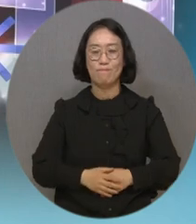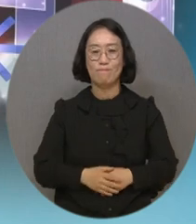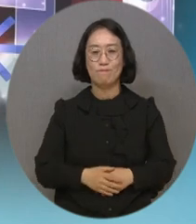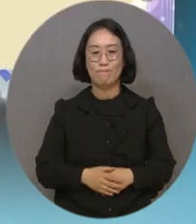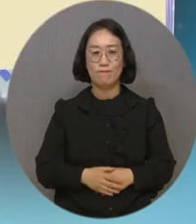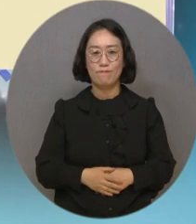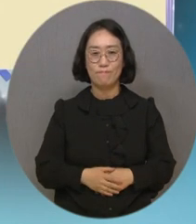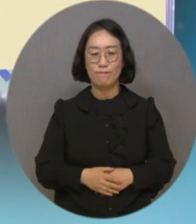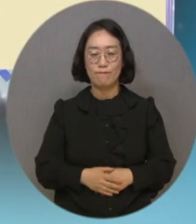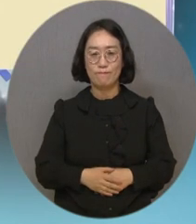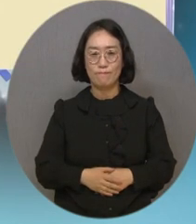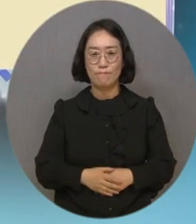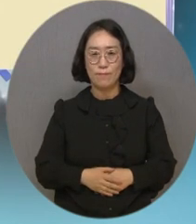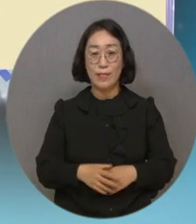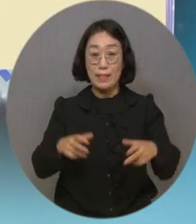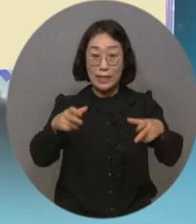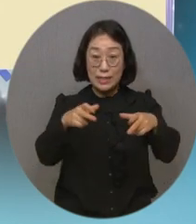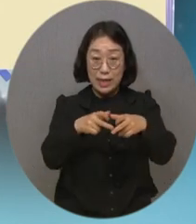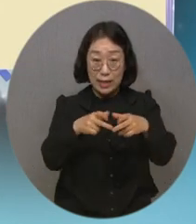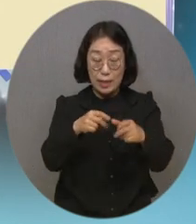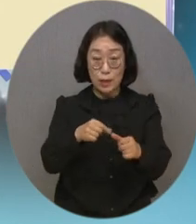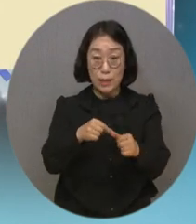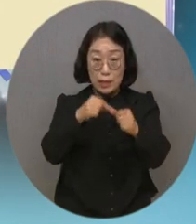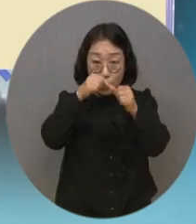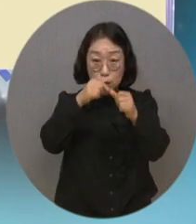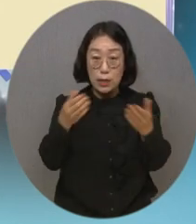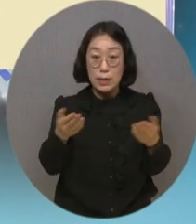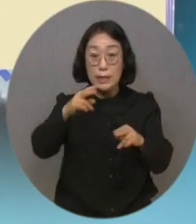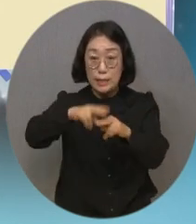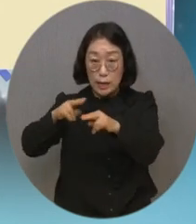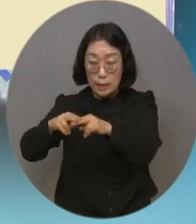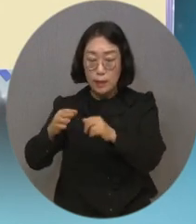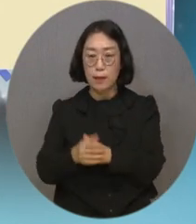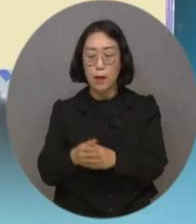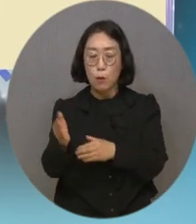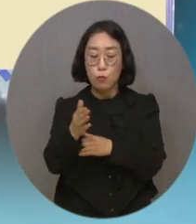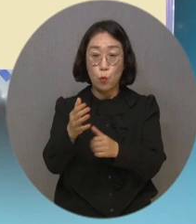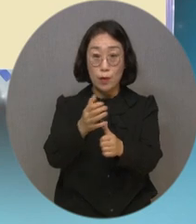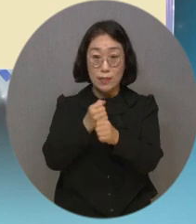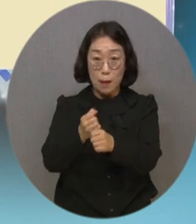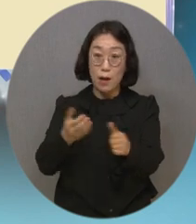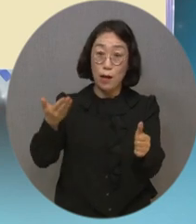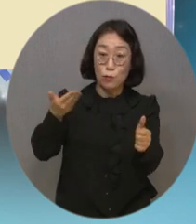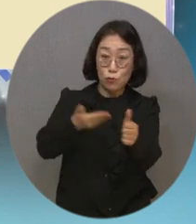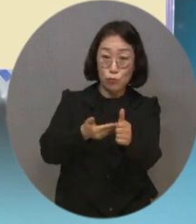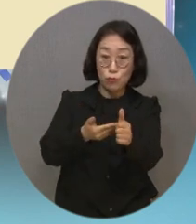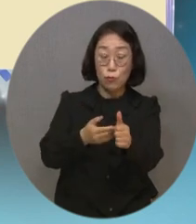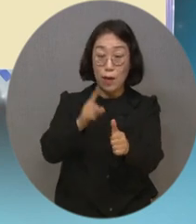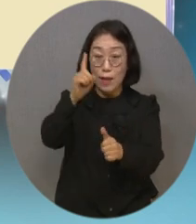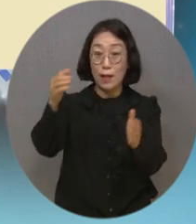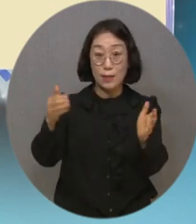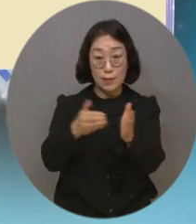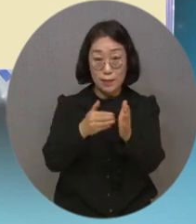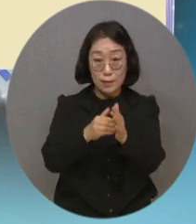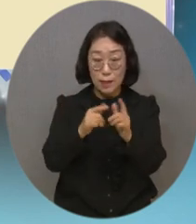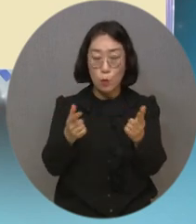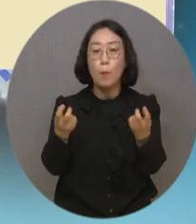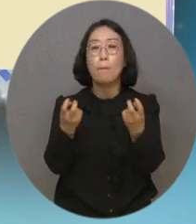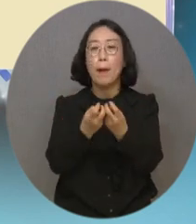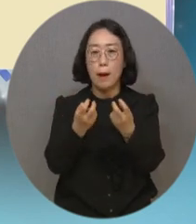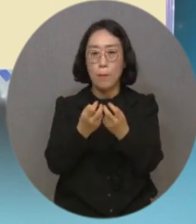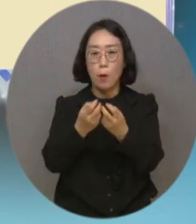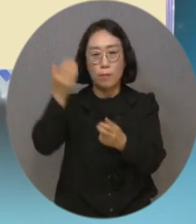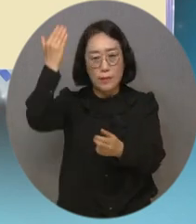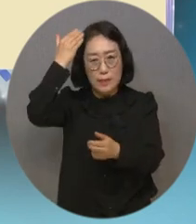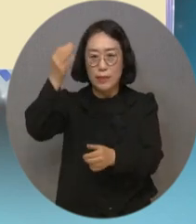우리는 장애인 고용에 관해 이야기할 때 물고기를 잡아주는 것이 아닌 물고기를 잡을 수 있는 방법, 즉